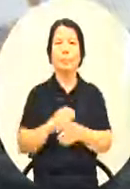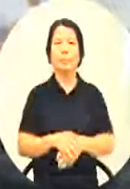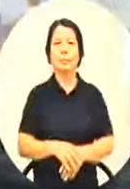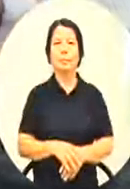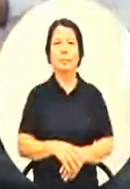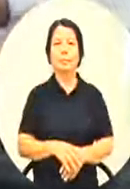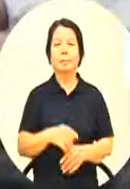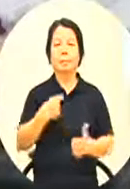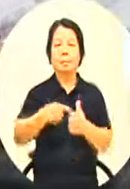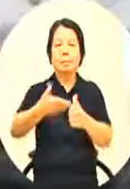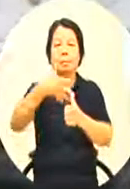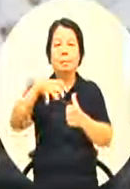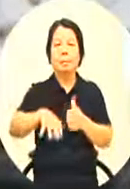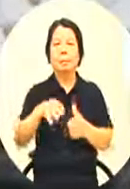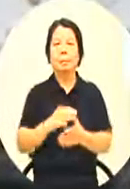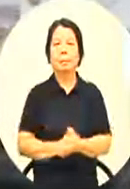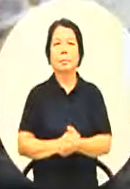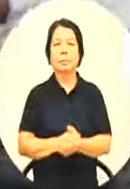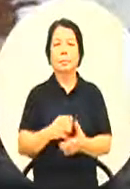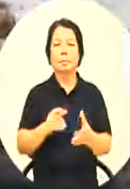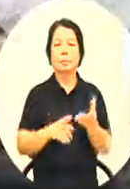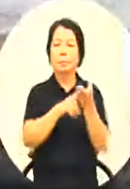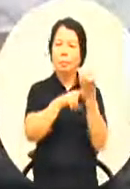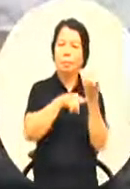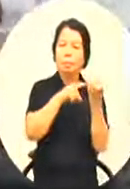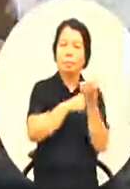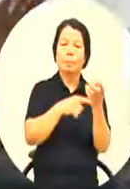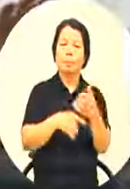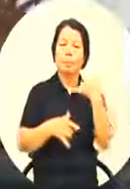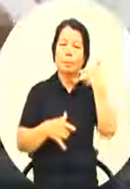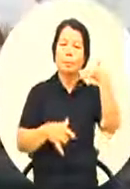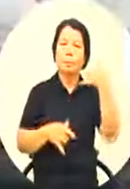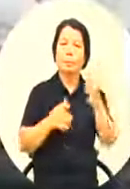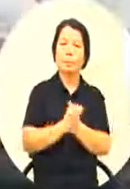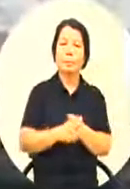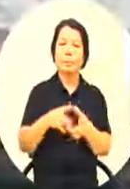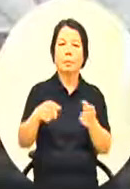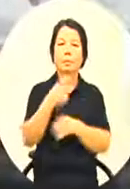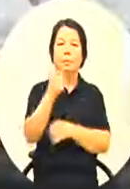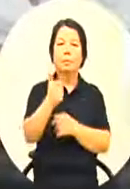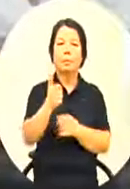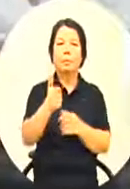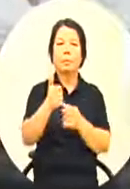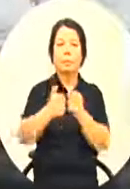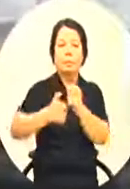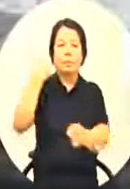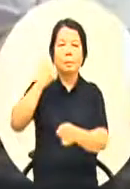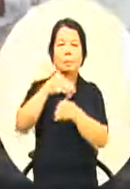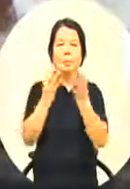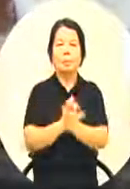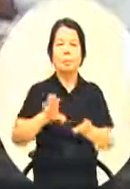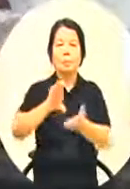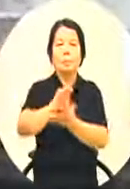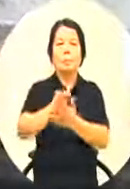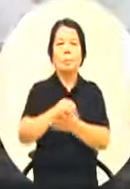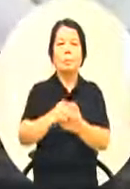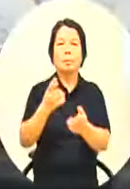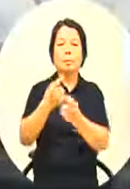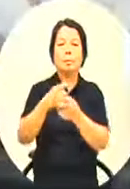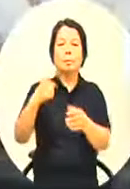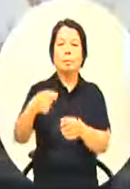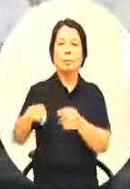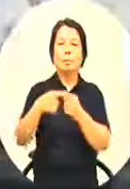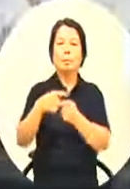教育手机电话跟150年比我们的汽车现在跟150年比